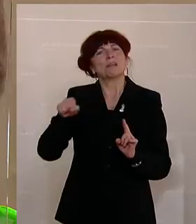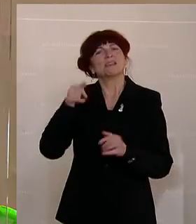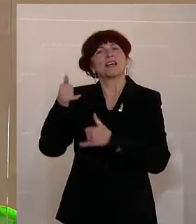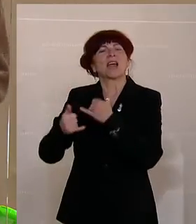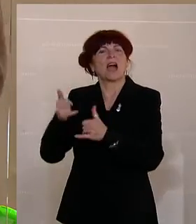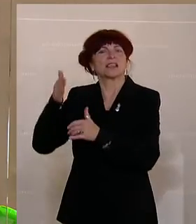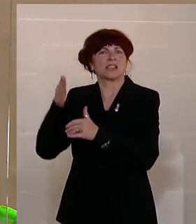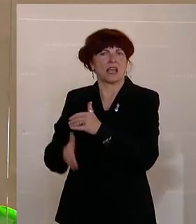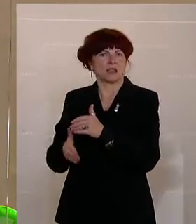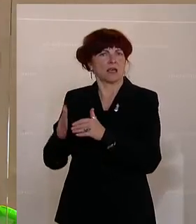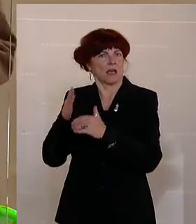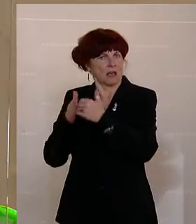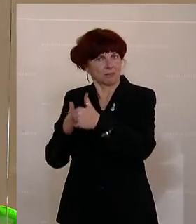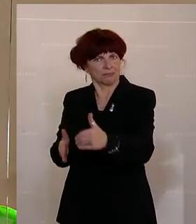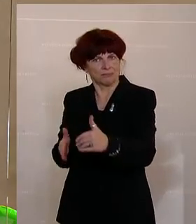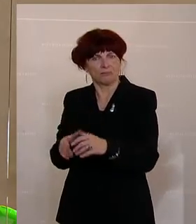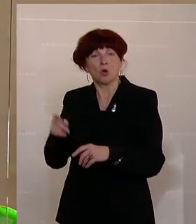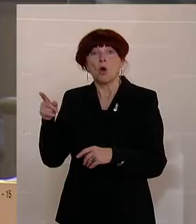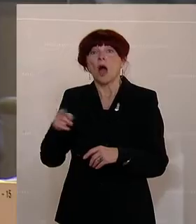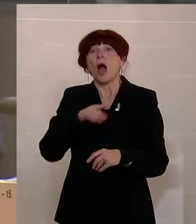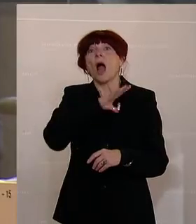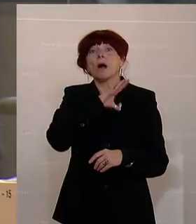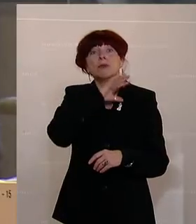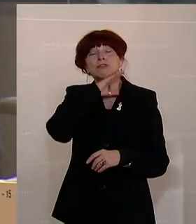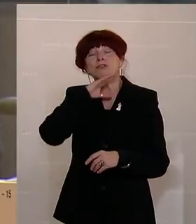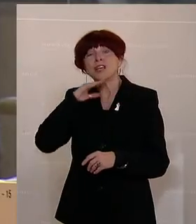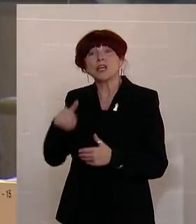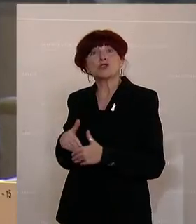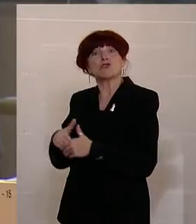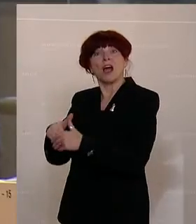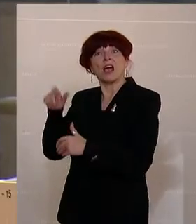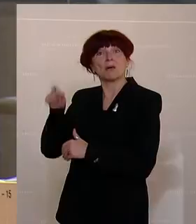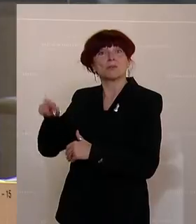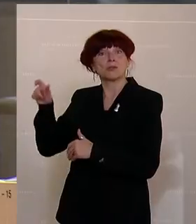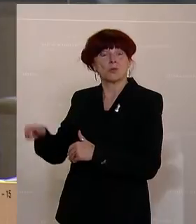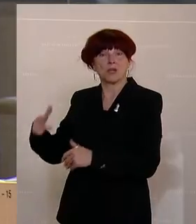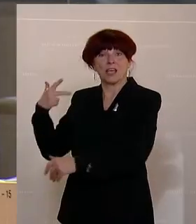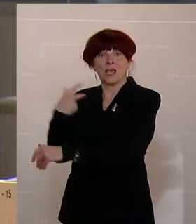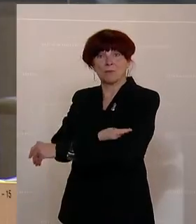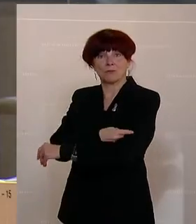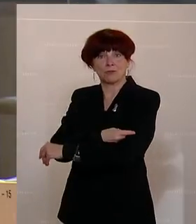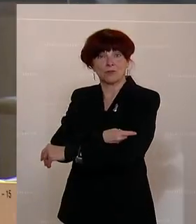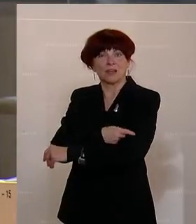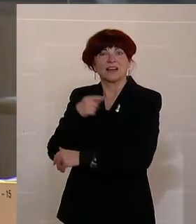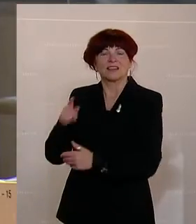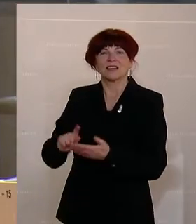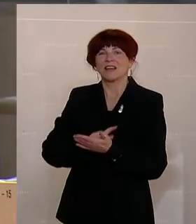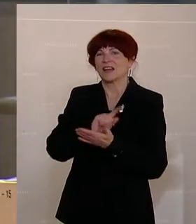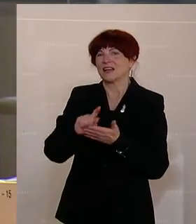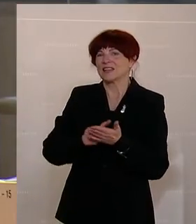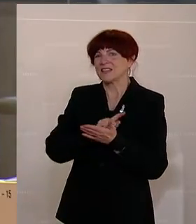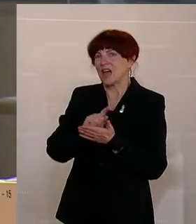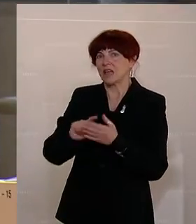und wir können, glaube ich, die Zeit ist so dramatisch, dass wir nicht mehr unterscheiden können, weil sehr viele Impfdurchbrüche